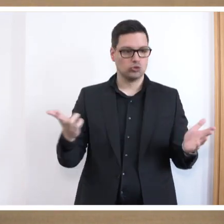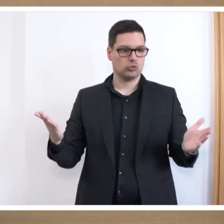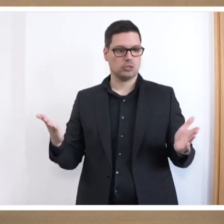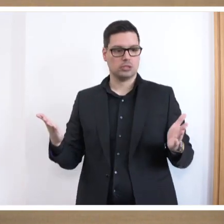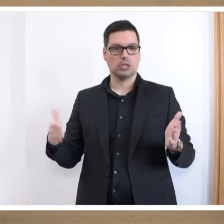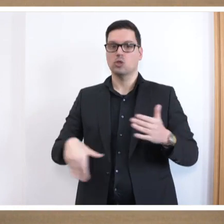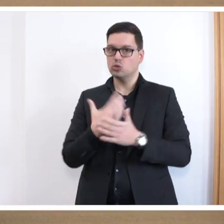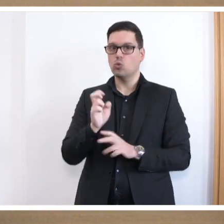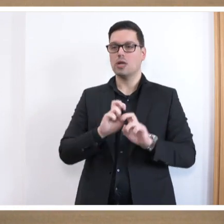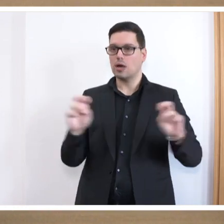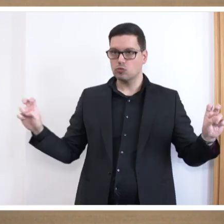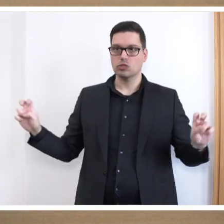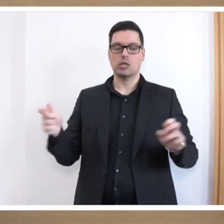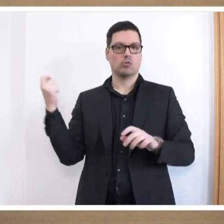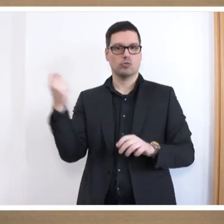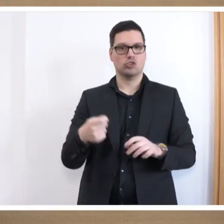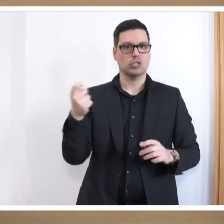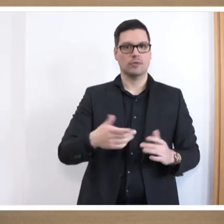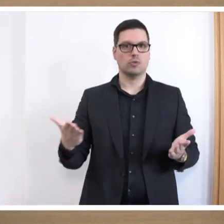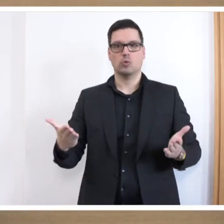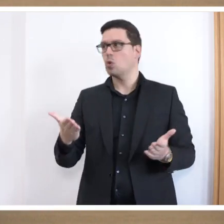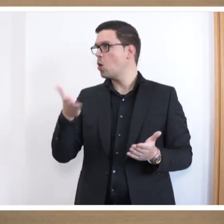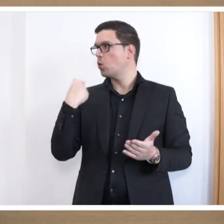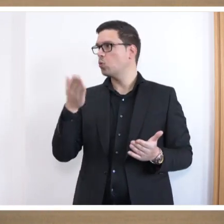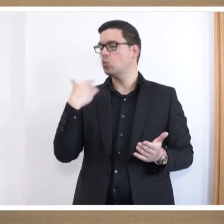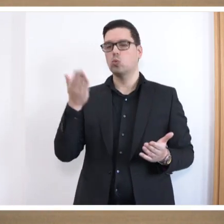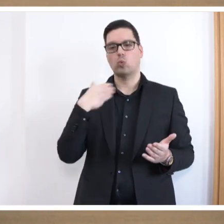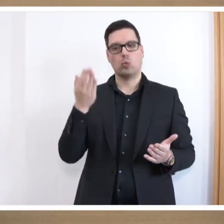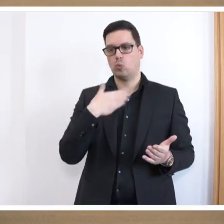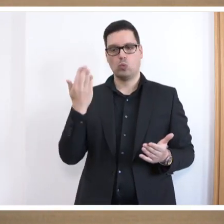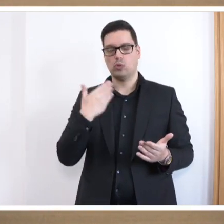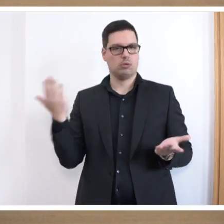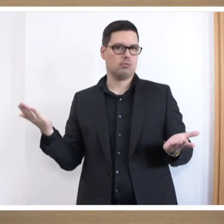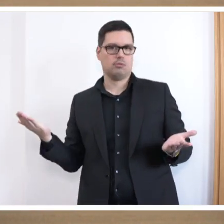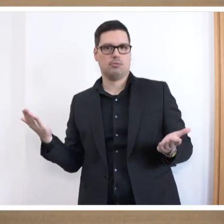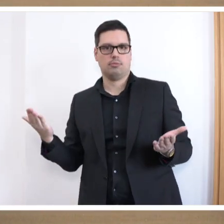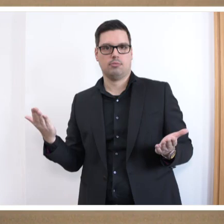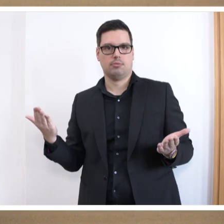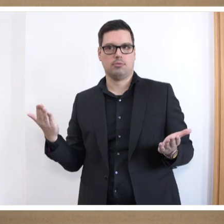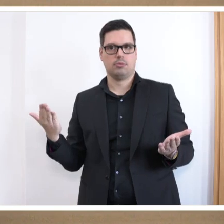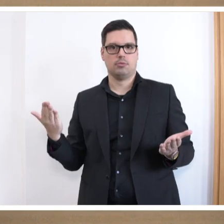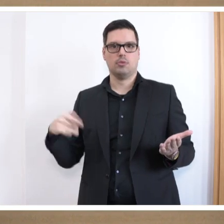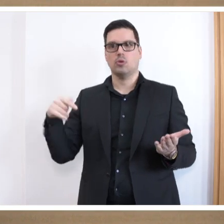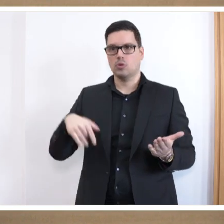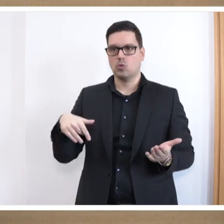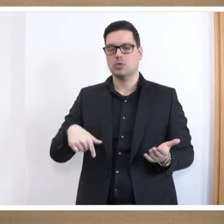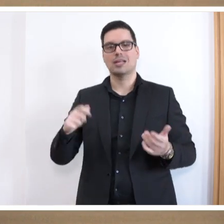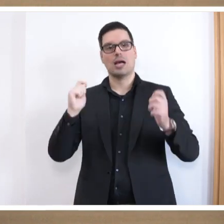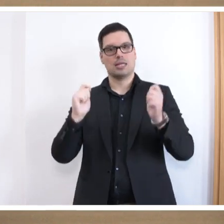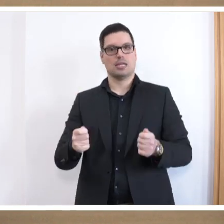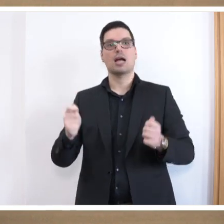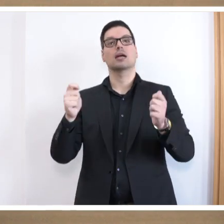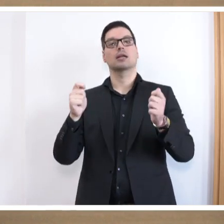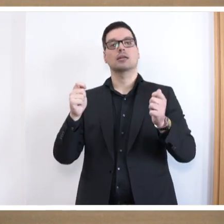Neuaufstellung der Stiftung auf den Weg zu bringen. Bisher erkennen wir das nicht. Wir machen mit unserem heutigen Antrag einen